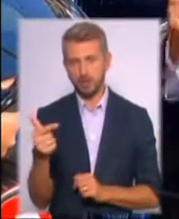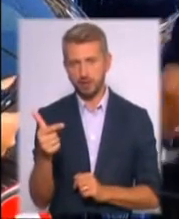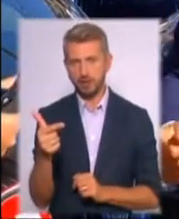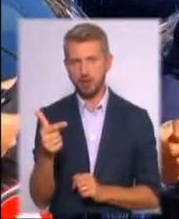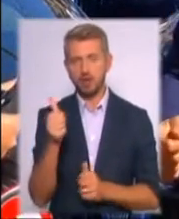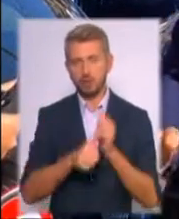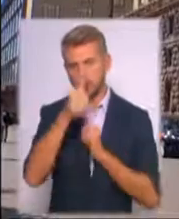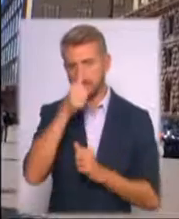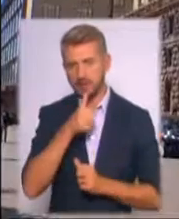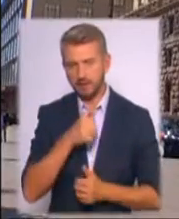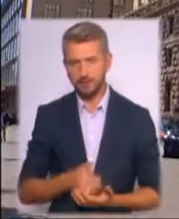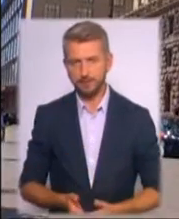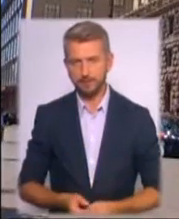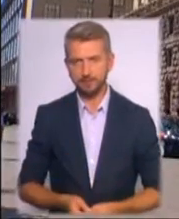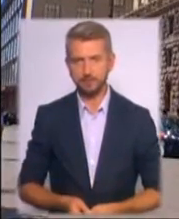щомісячно.